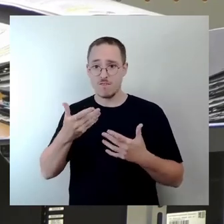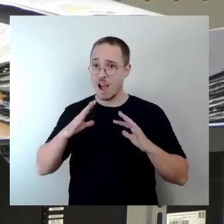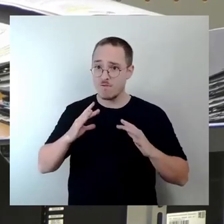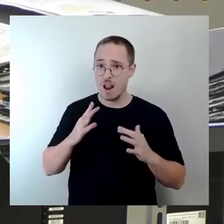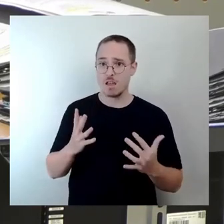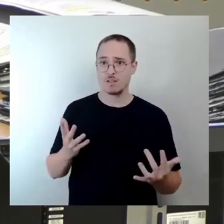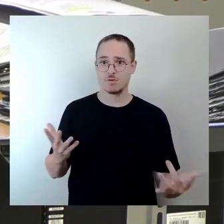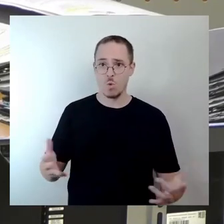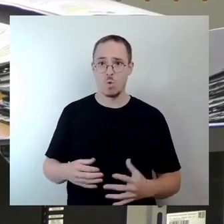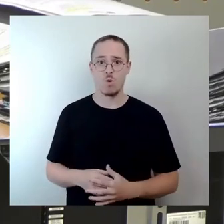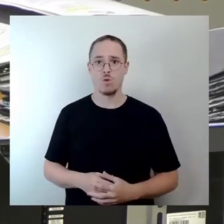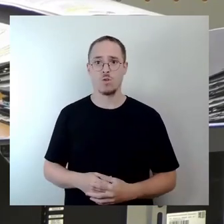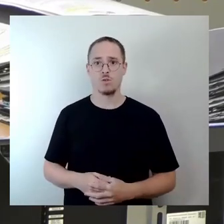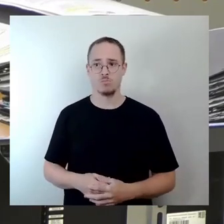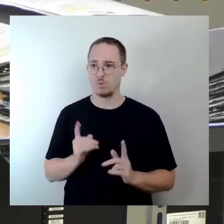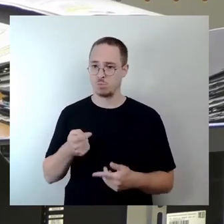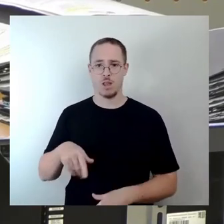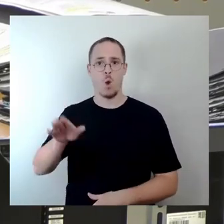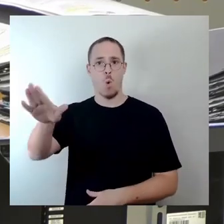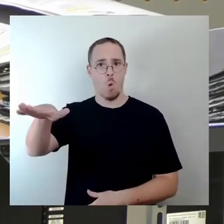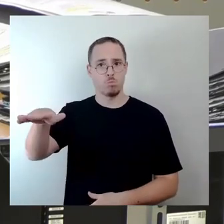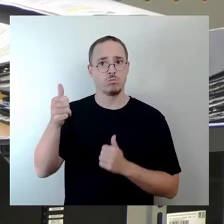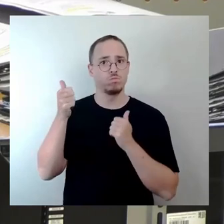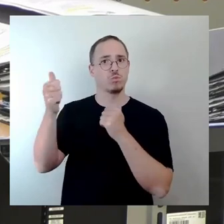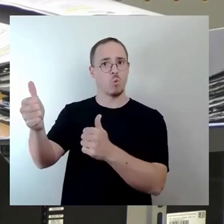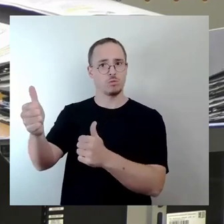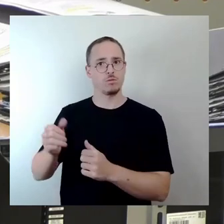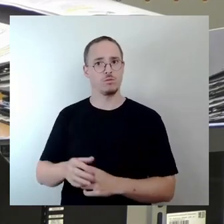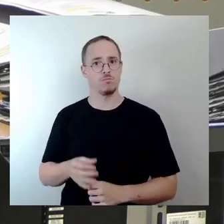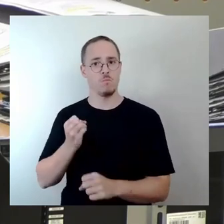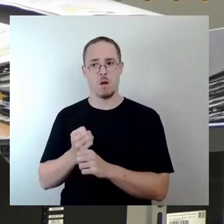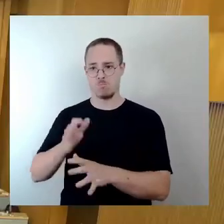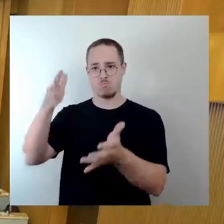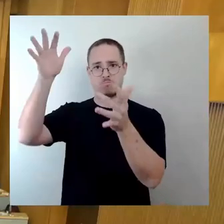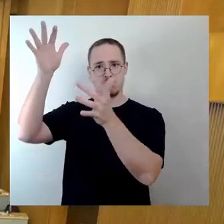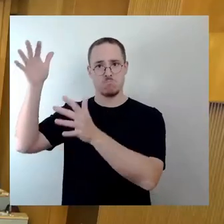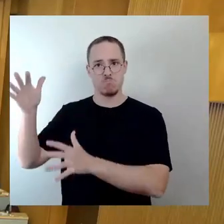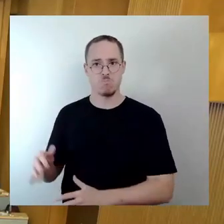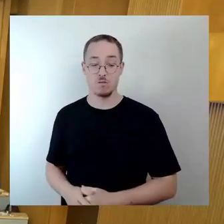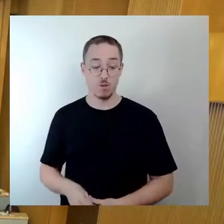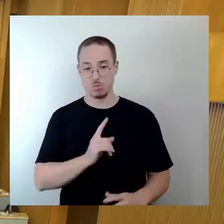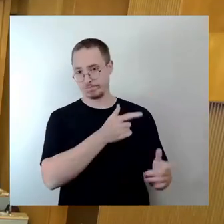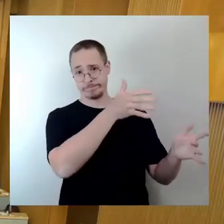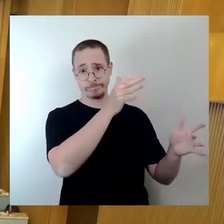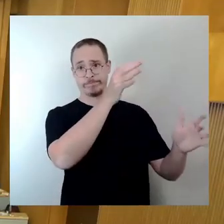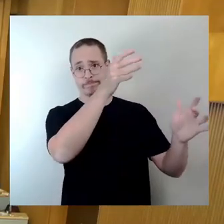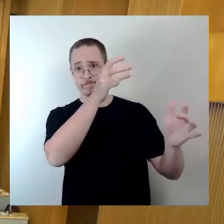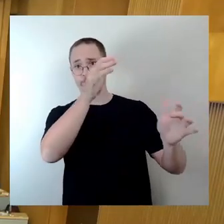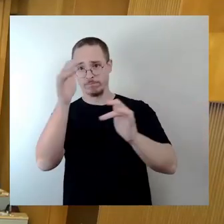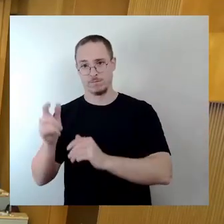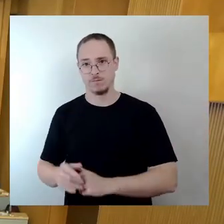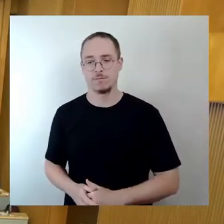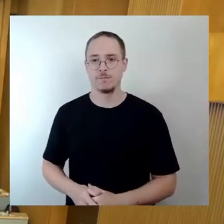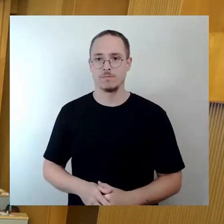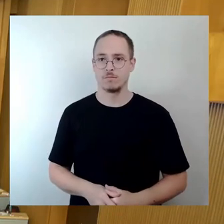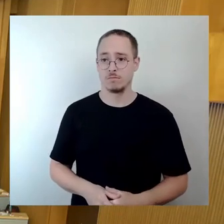muss man hier mal ein großes Lob zollen, dass sie das gemacht haben. Ja, dass sie das gemacht haben. Das ist nämlich,